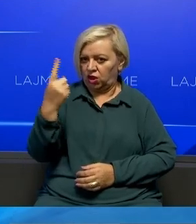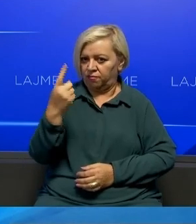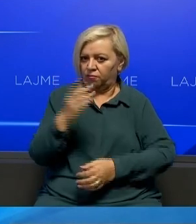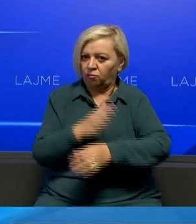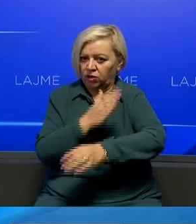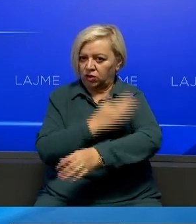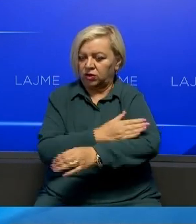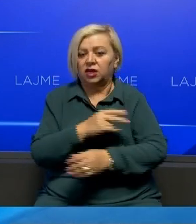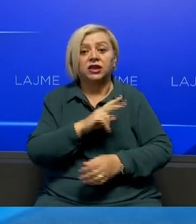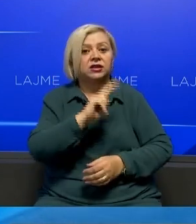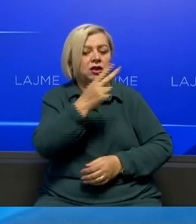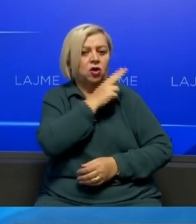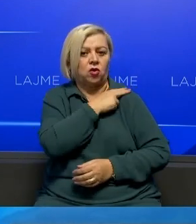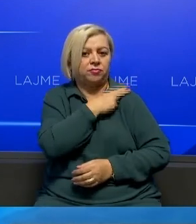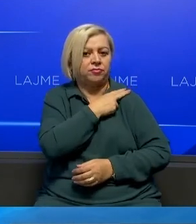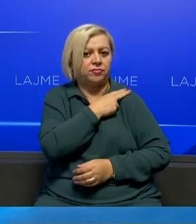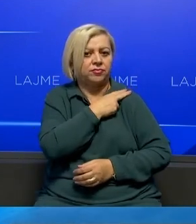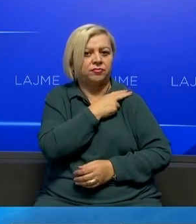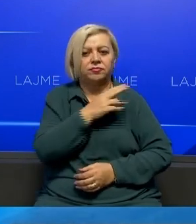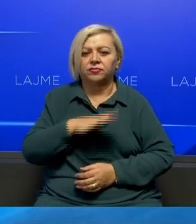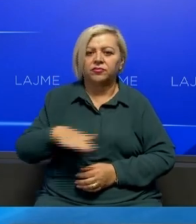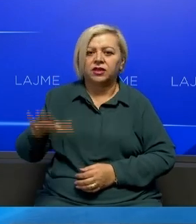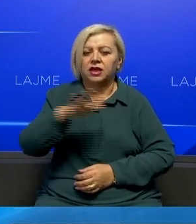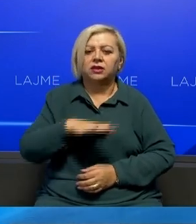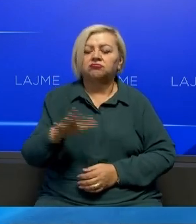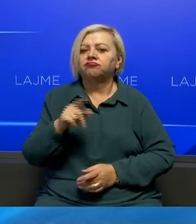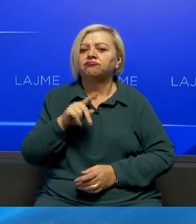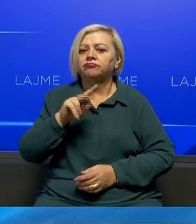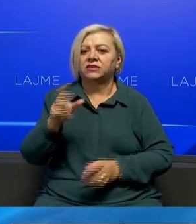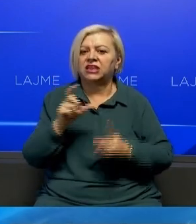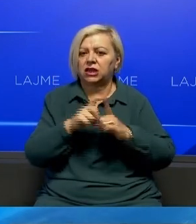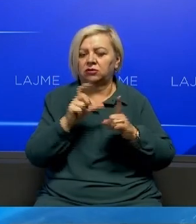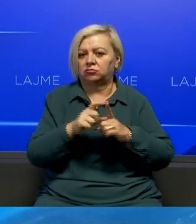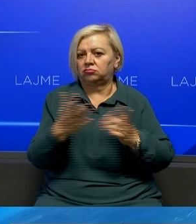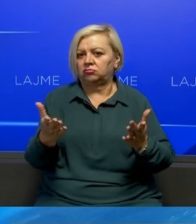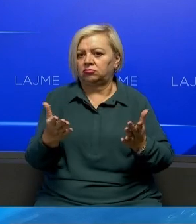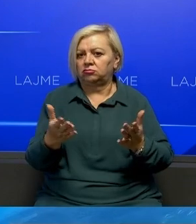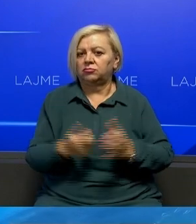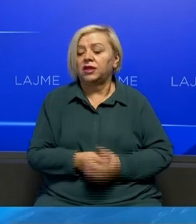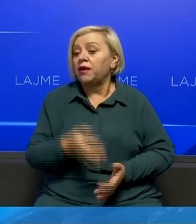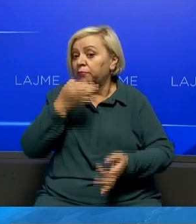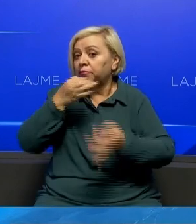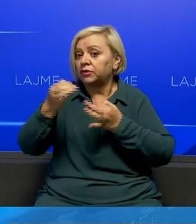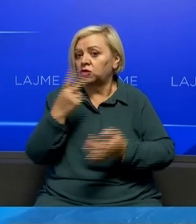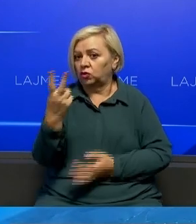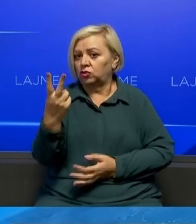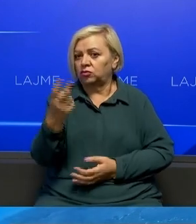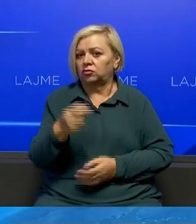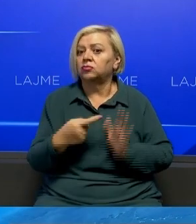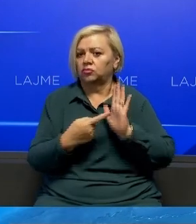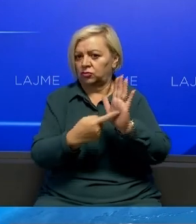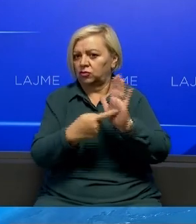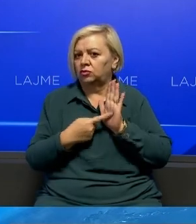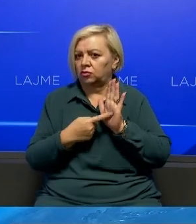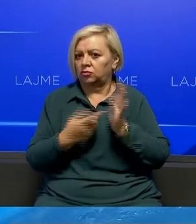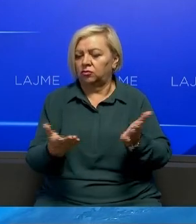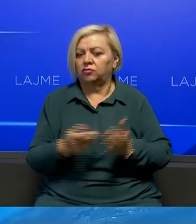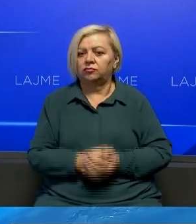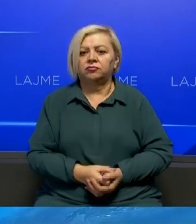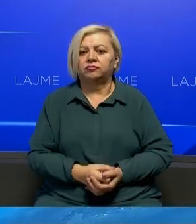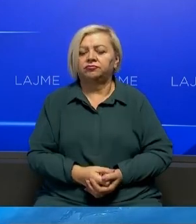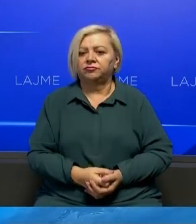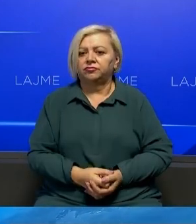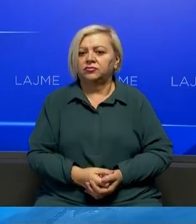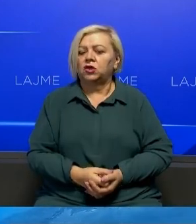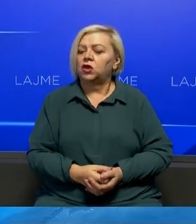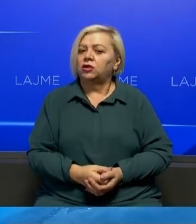lapit Dhe tjetëri komandanti zonës operative drenicës Dhe më pastaj komandanti përgjithë Pyte i këta dy të tregoj Ama pushoni me